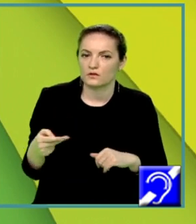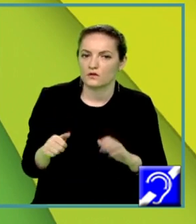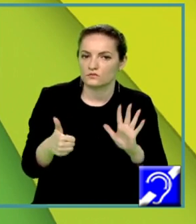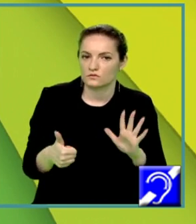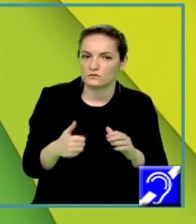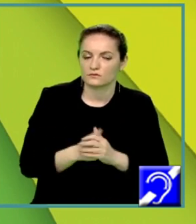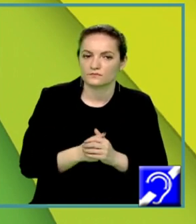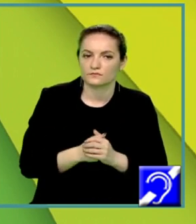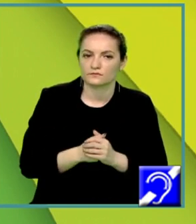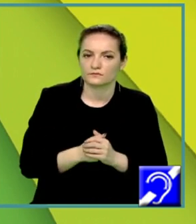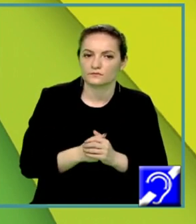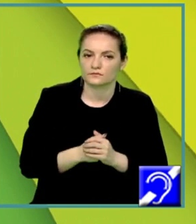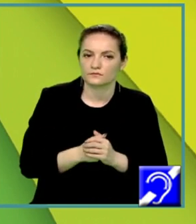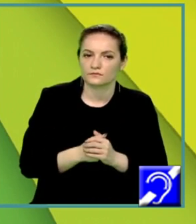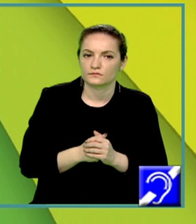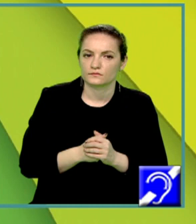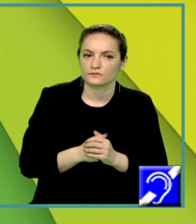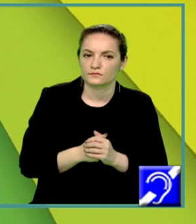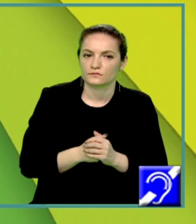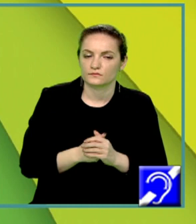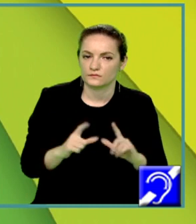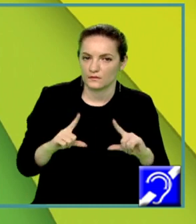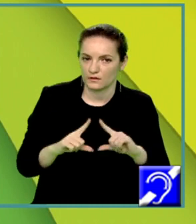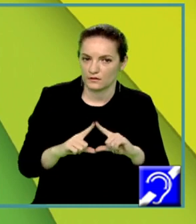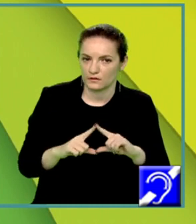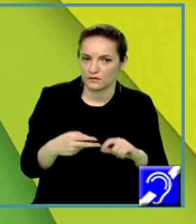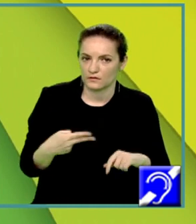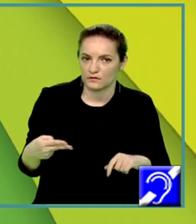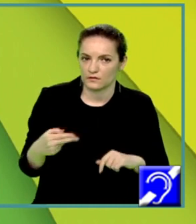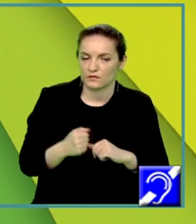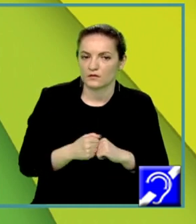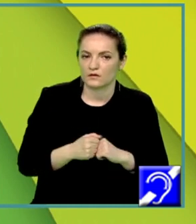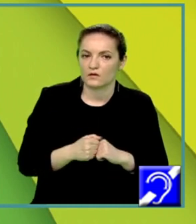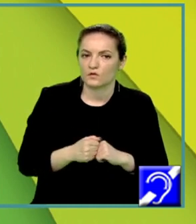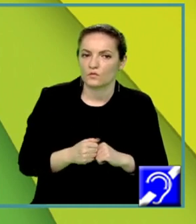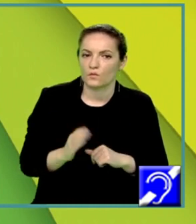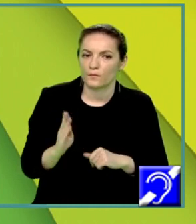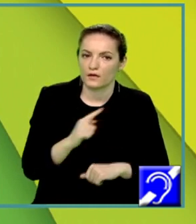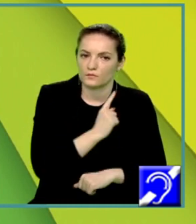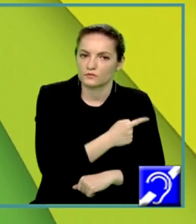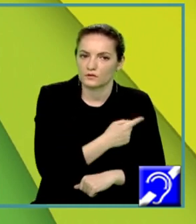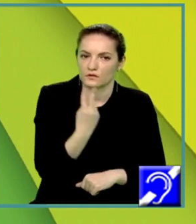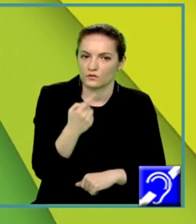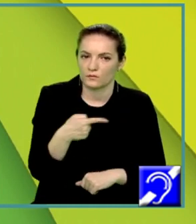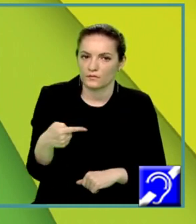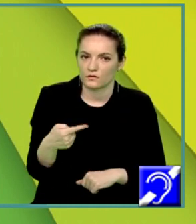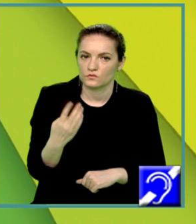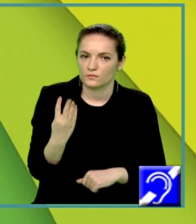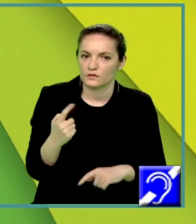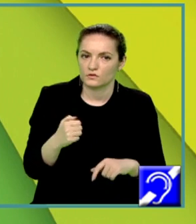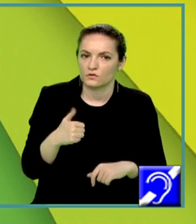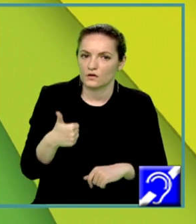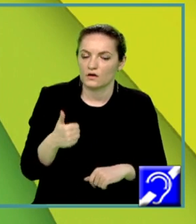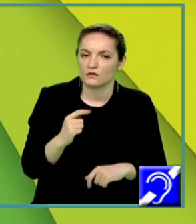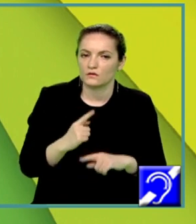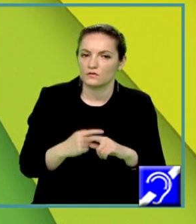6, termenul liber. Delta va fi egal cu b pătrat minus 4 de înmulțit cu a